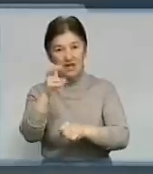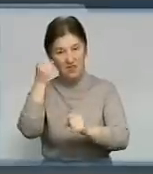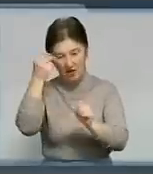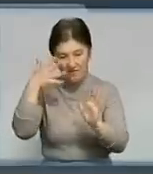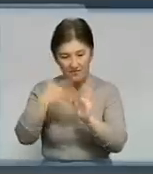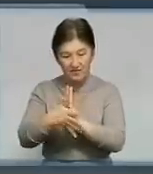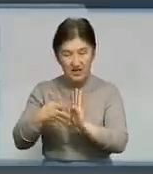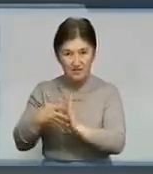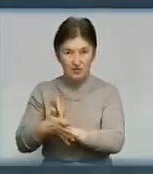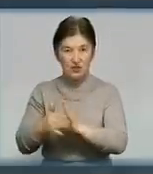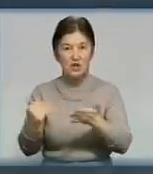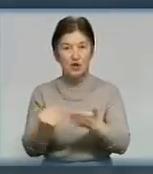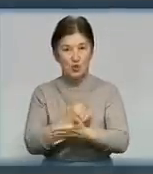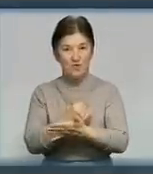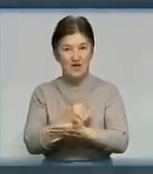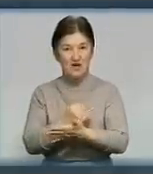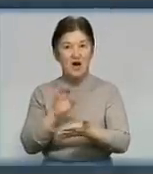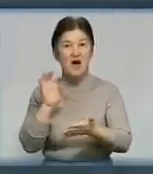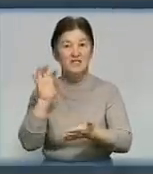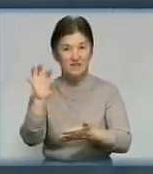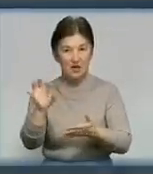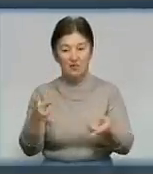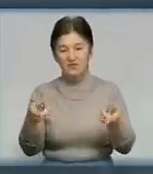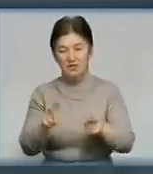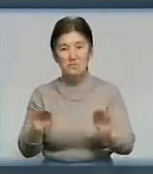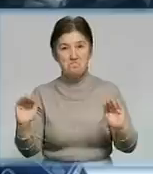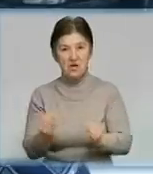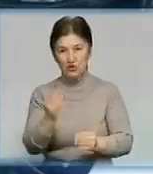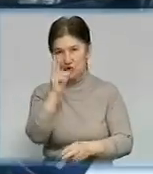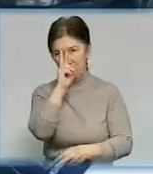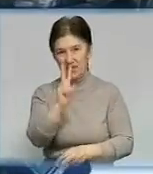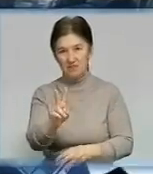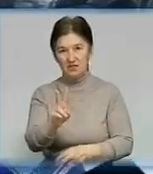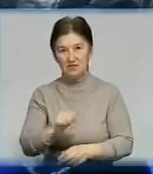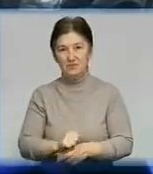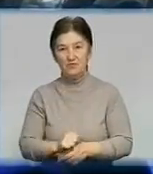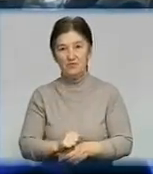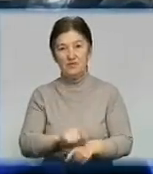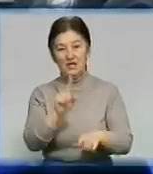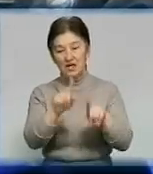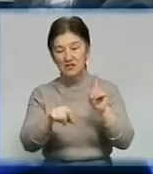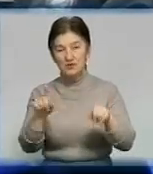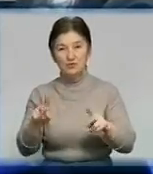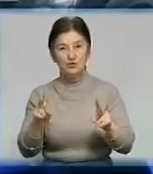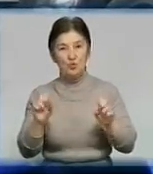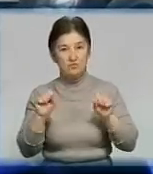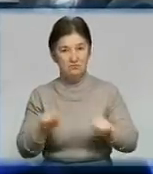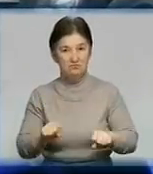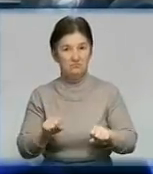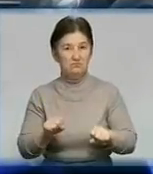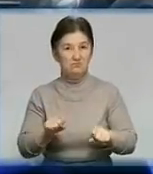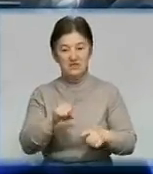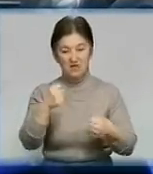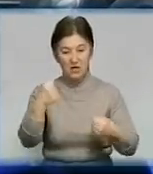розміток, термінів і інших новацій у водіїв залишилось менше двох місяців. Любий водитель, який сів за руль, він старається, щоб знав, що правила